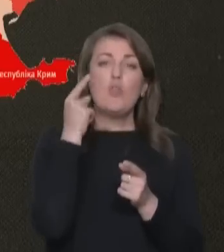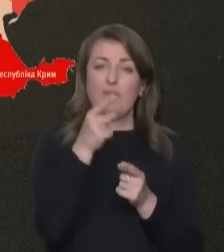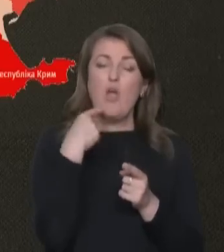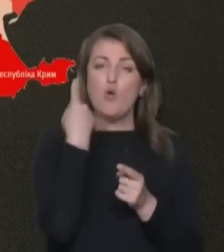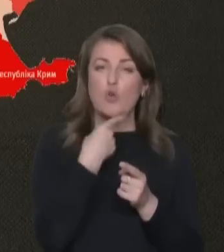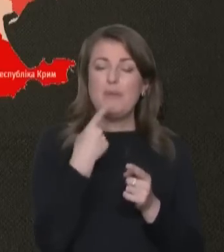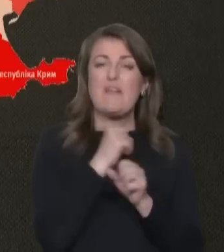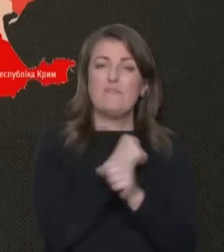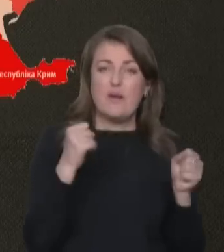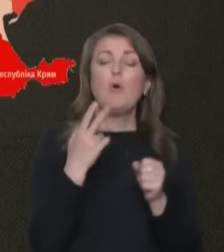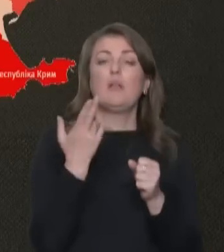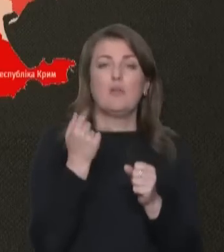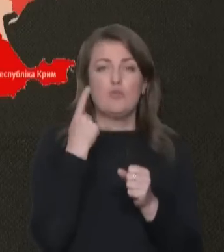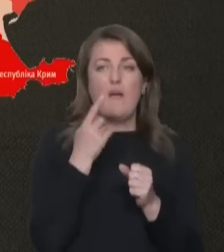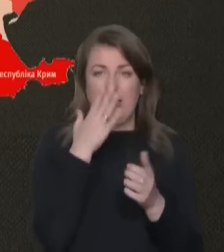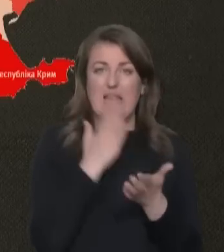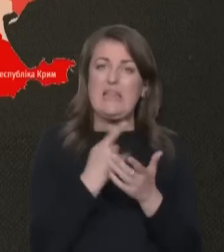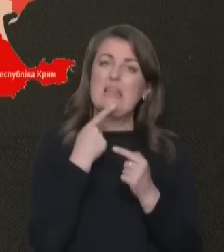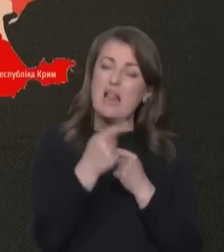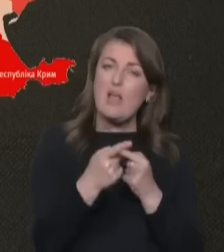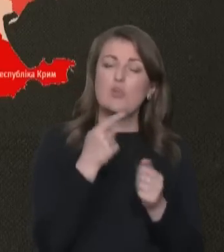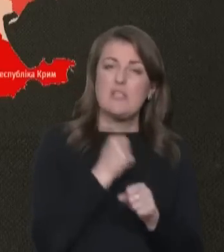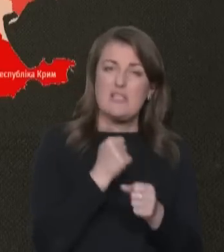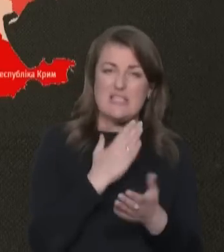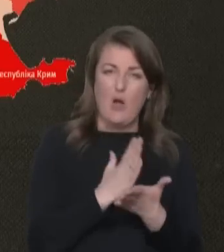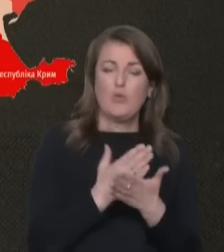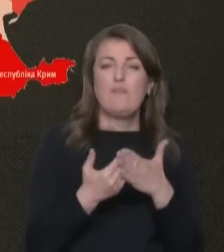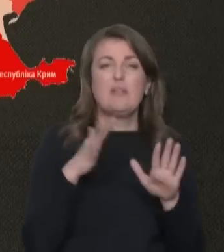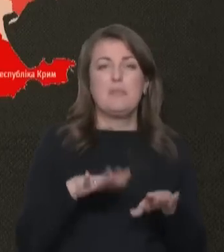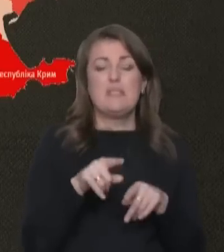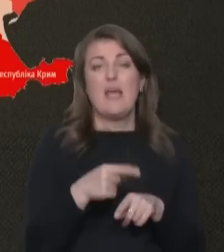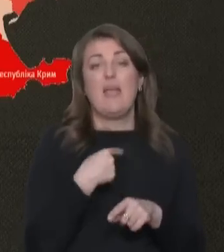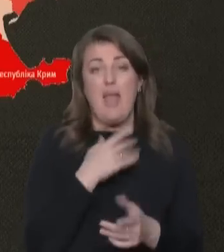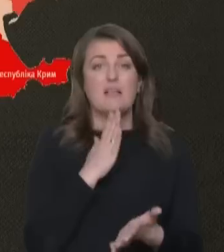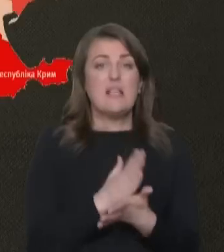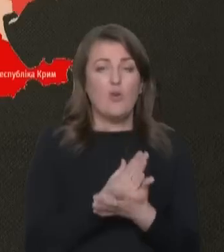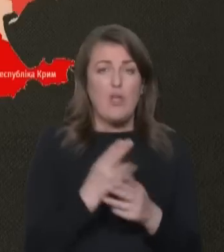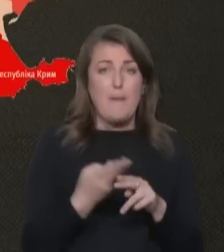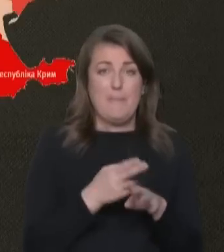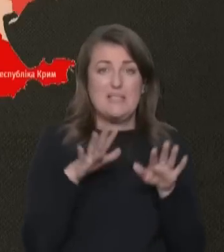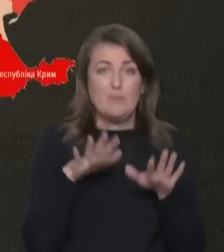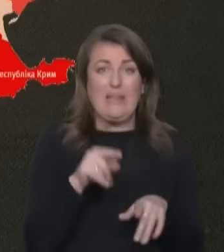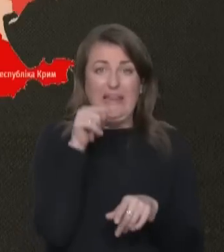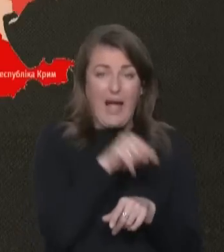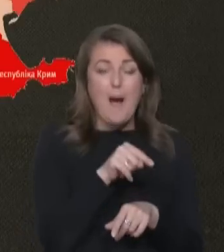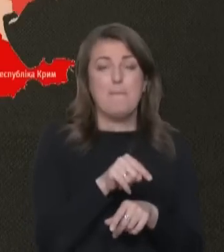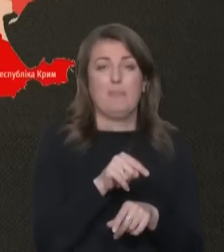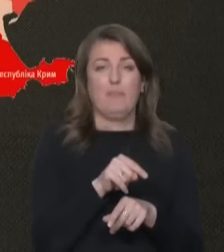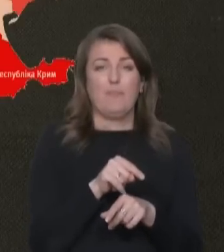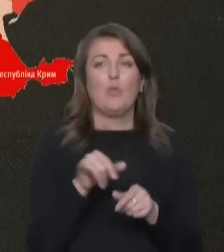особисто вибух і наскільки далеко ви знаходитесь від місця? Я знаходжуся безпосередньо там,